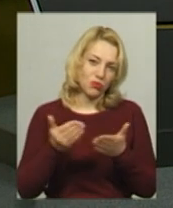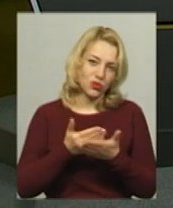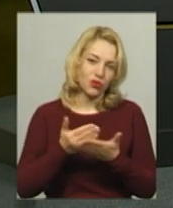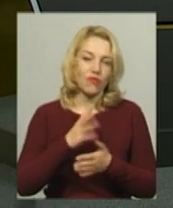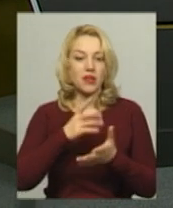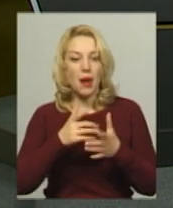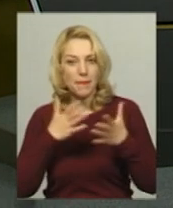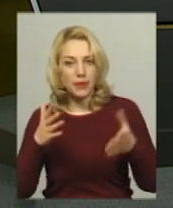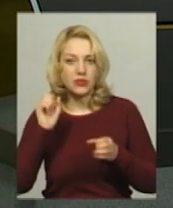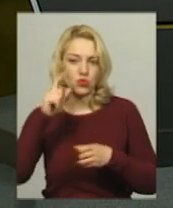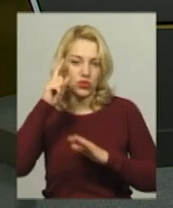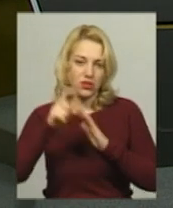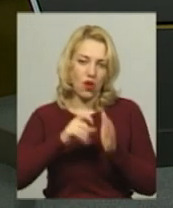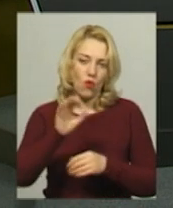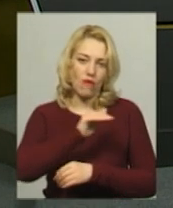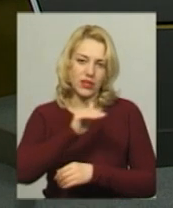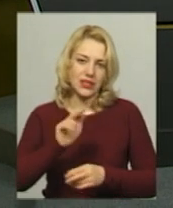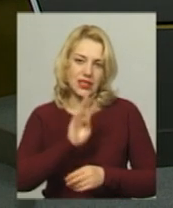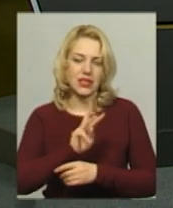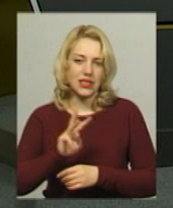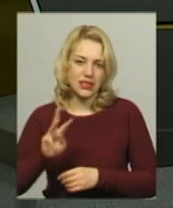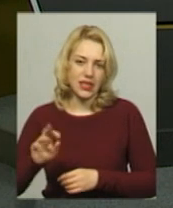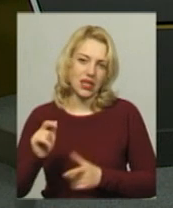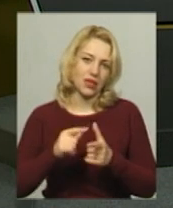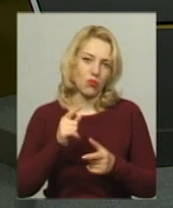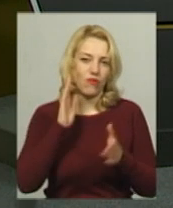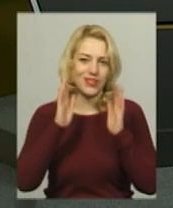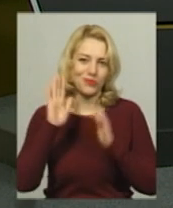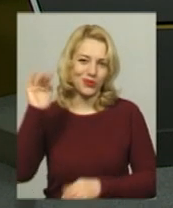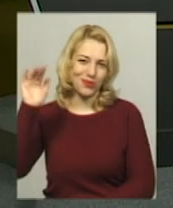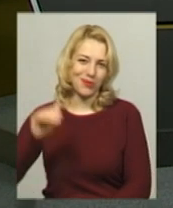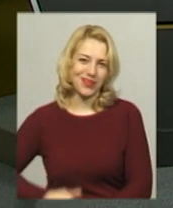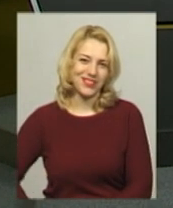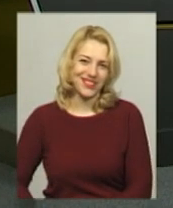новин ви можете дізнатися на нашому офіційному сайті та на сторінці у Фейсбук. Побачимось!